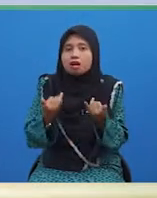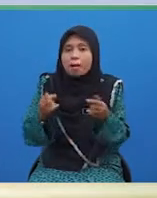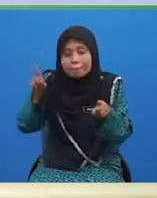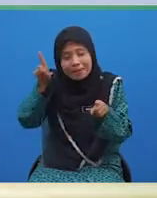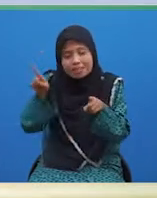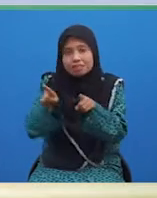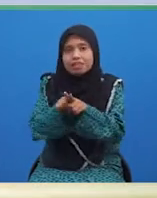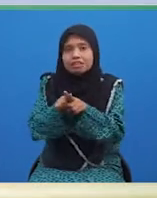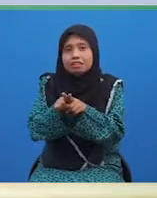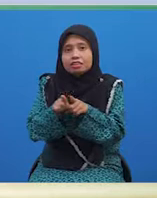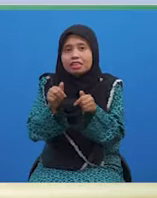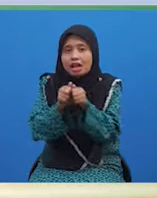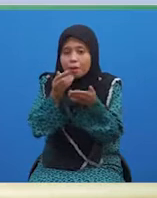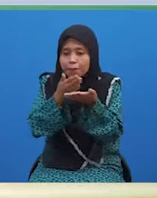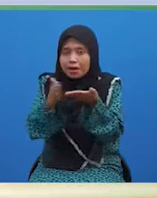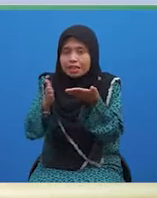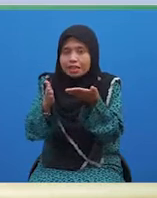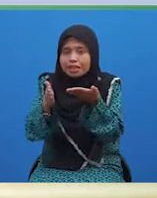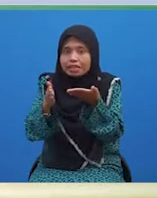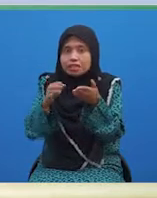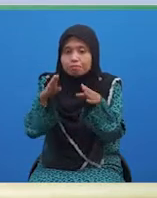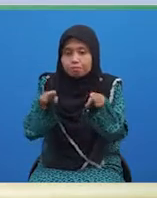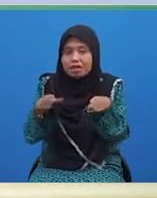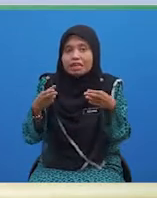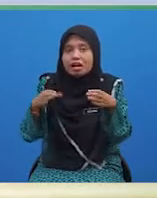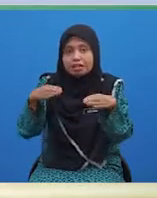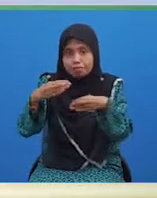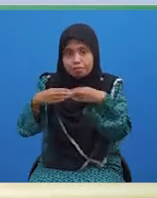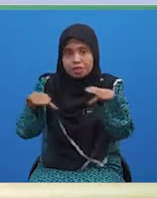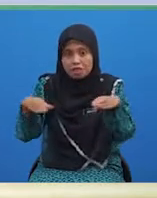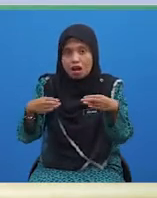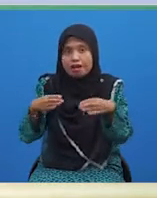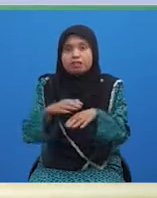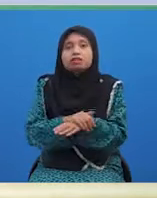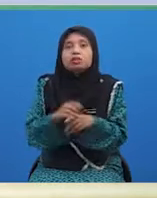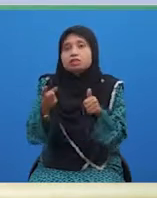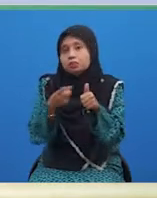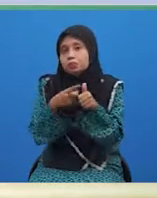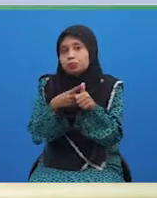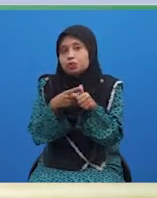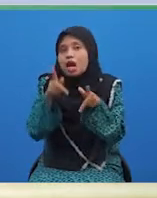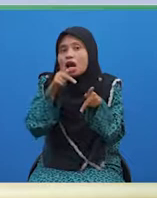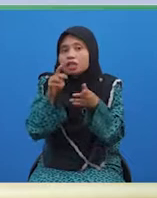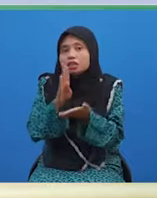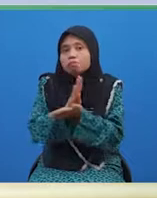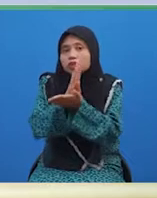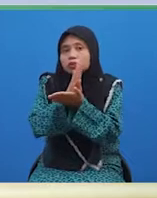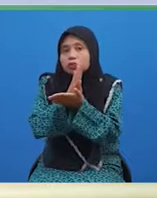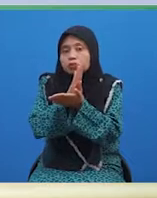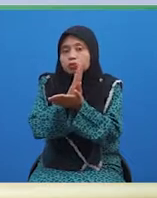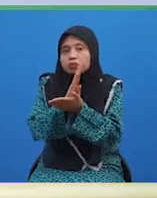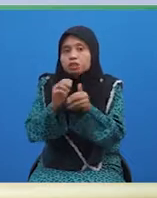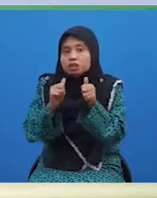padankan pula dengan bahagian unsur binaan yang berikut. Satu, kata bantu